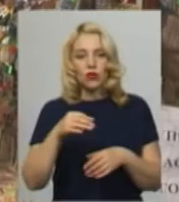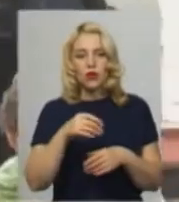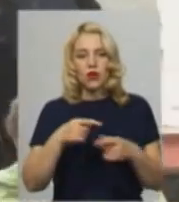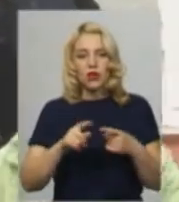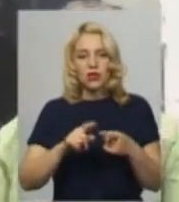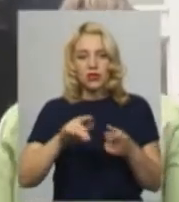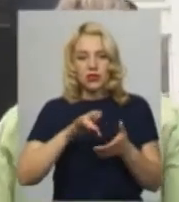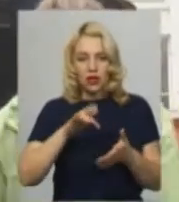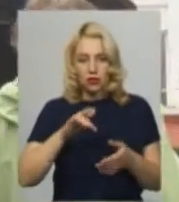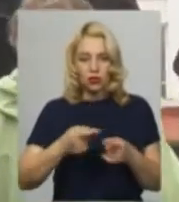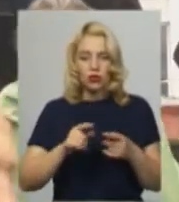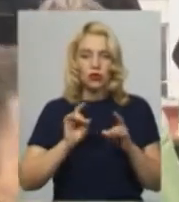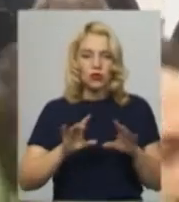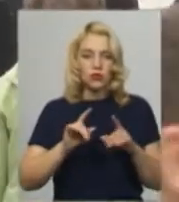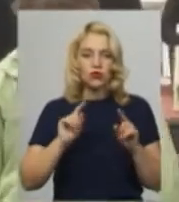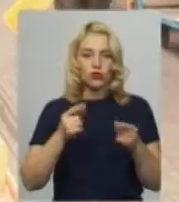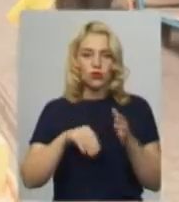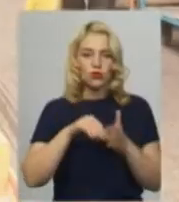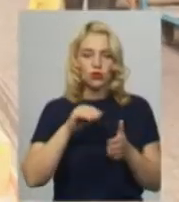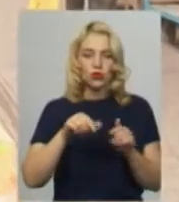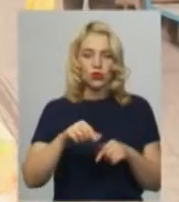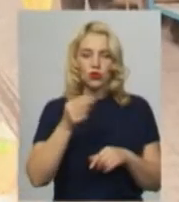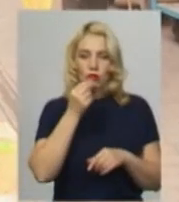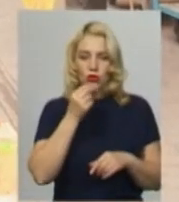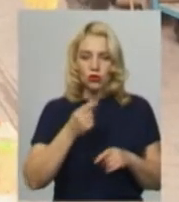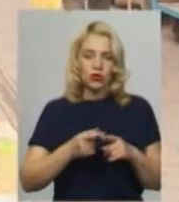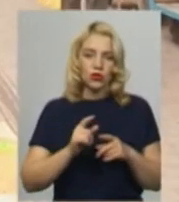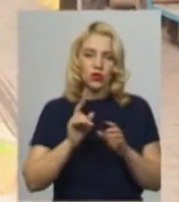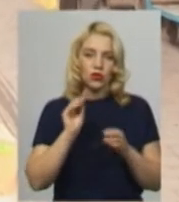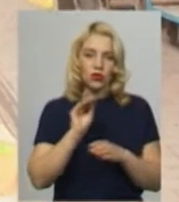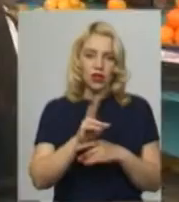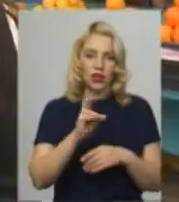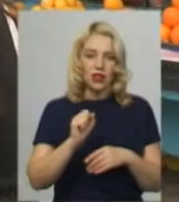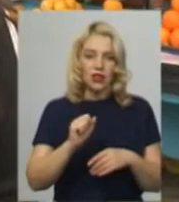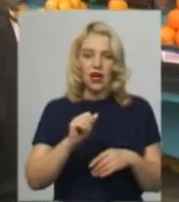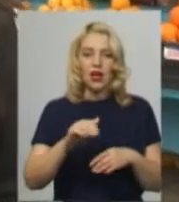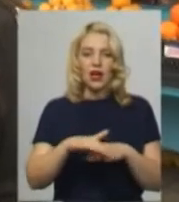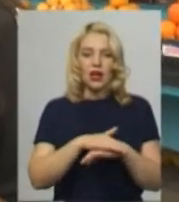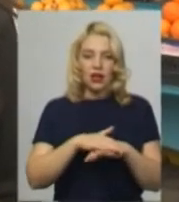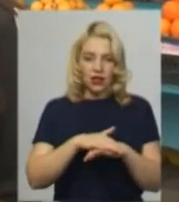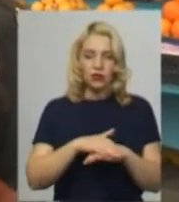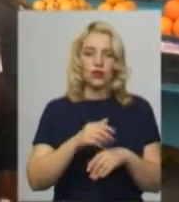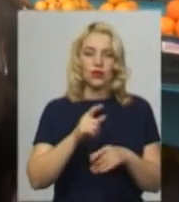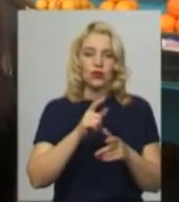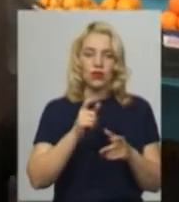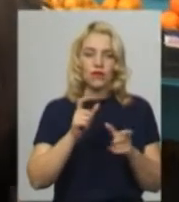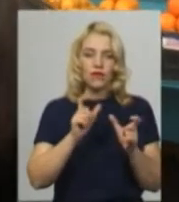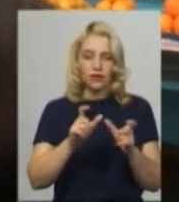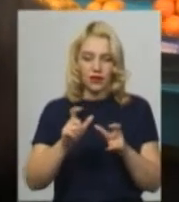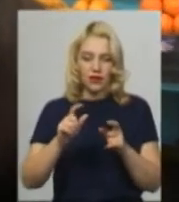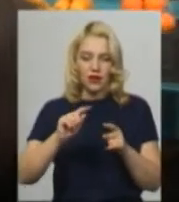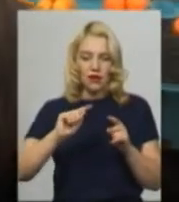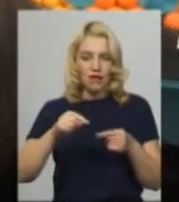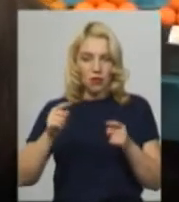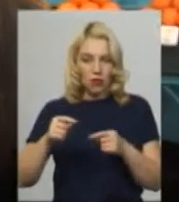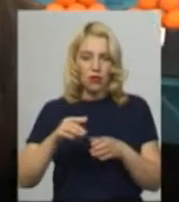Покупчиня Світлана розповідає, чому купує тут продукти. Додає, на ринку карантинних вимог дотримується. Знаєш, коли привозять